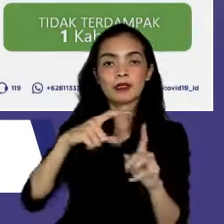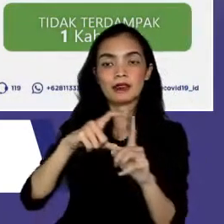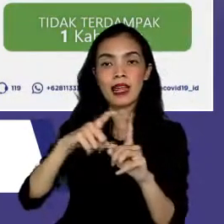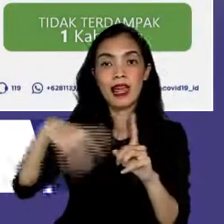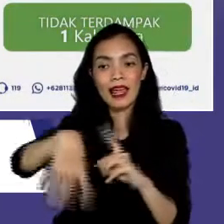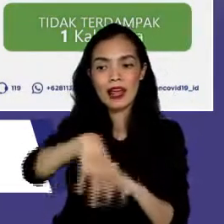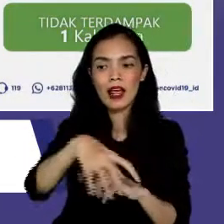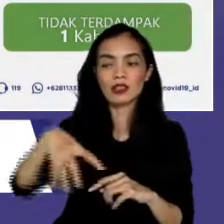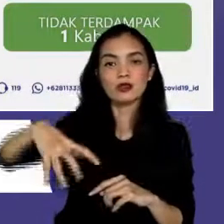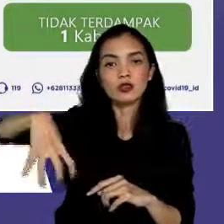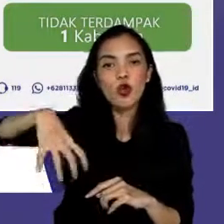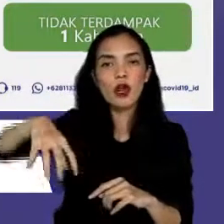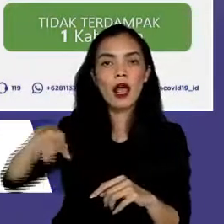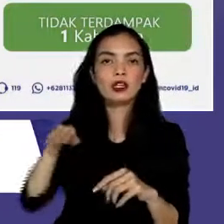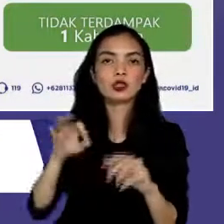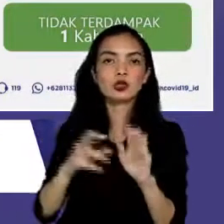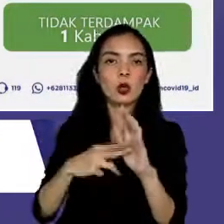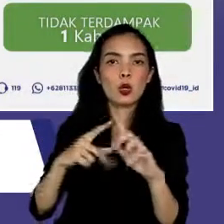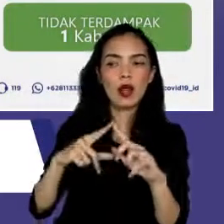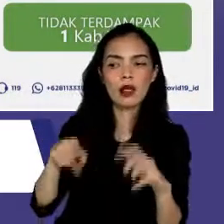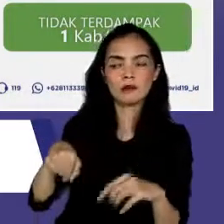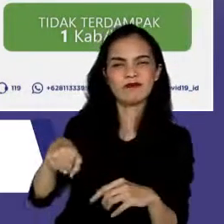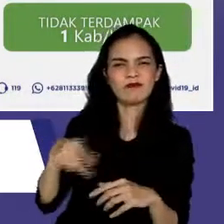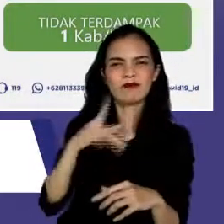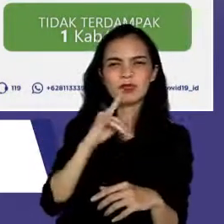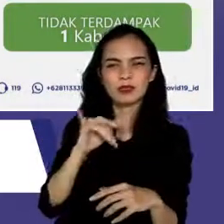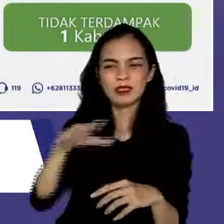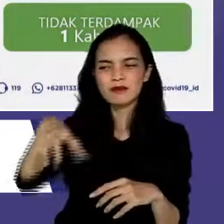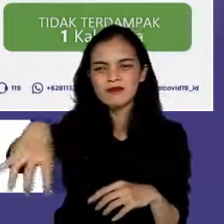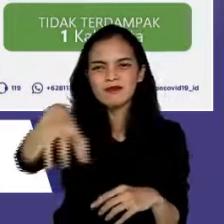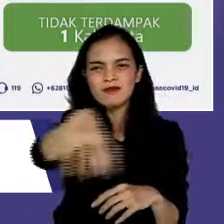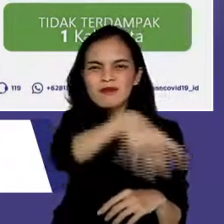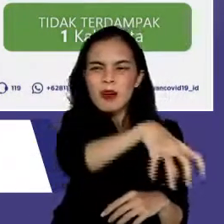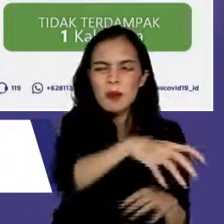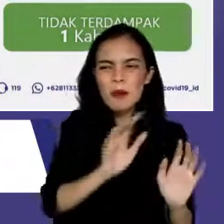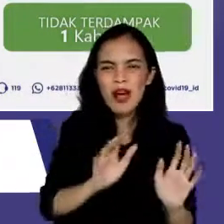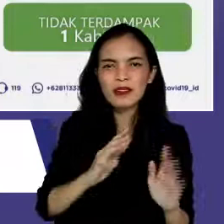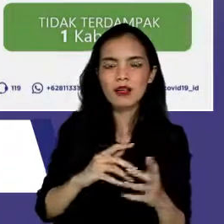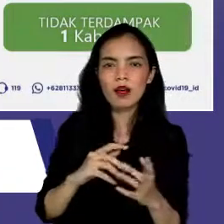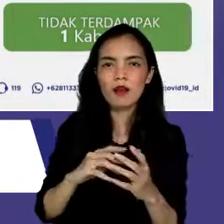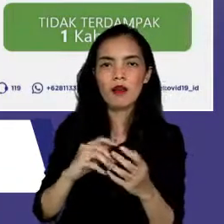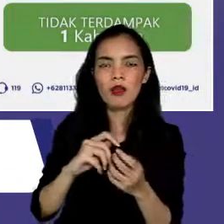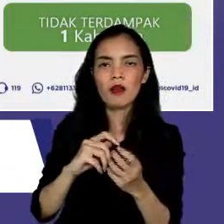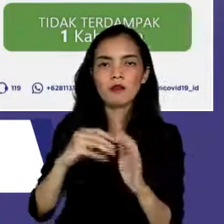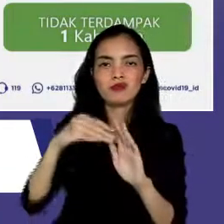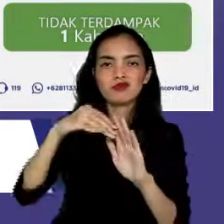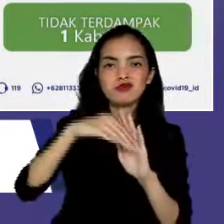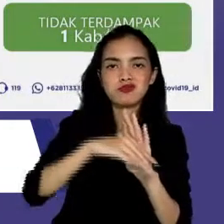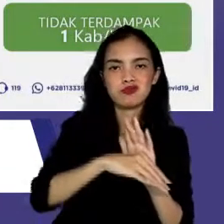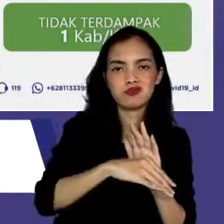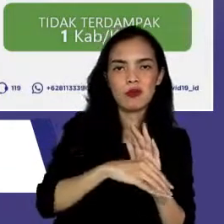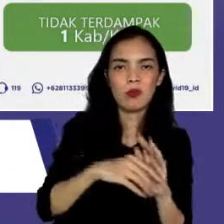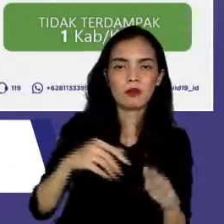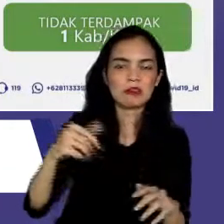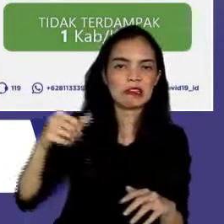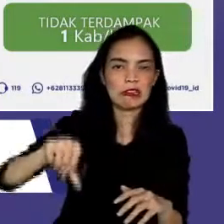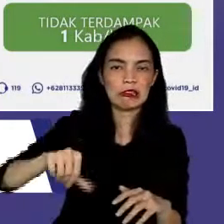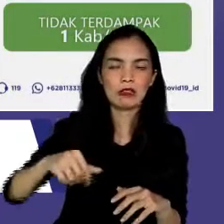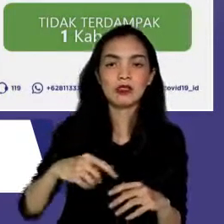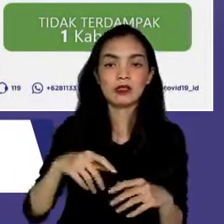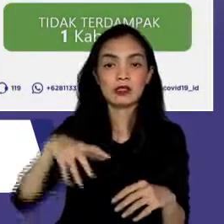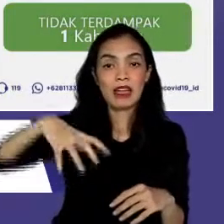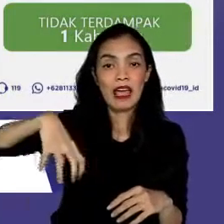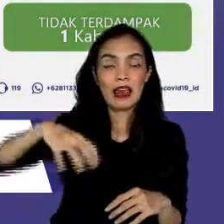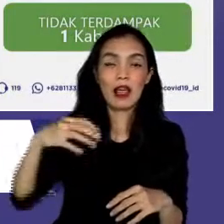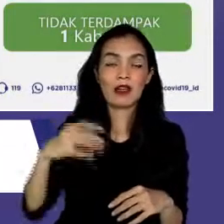saat ini menunjukkan perkembangan kearah yang kurang baik. Saat ini kabupaten-kota dengan zona risiko tinggi